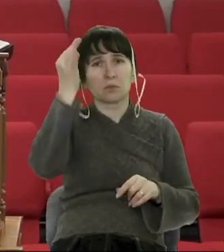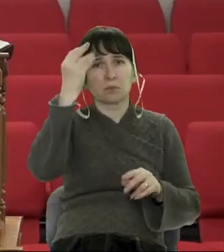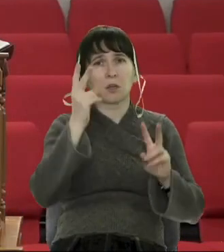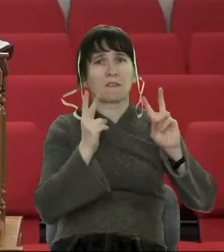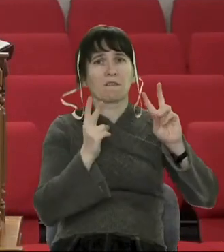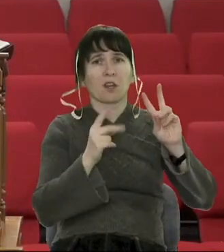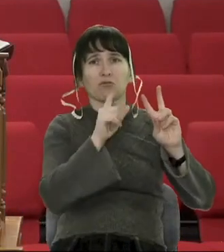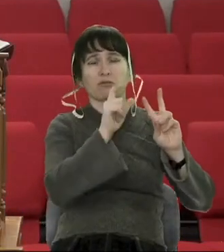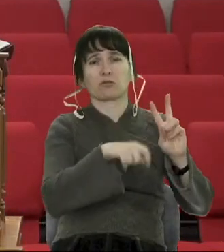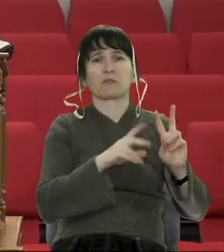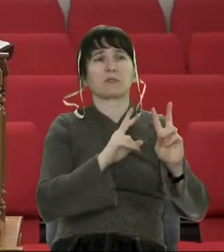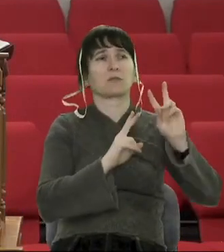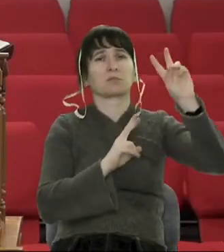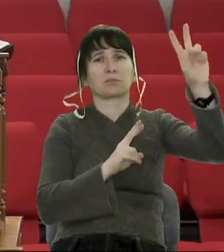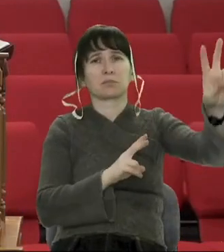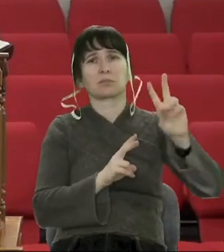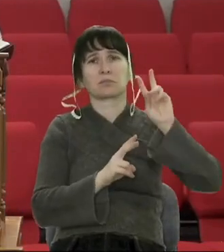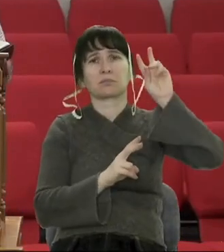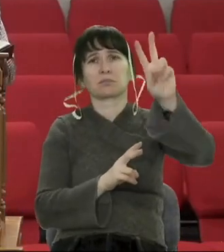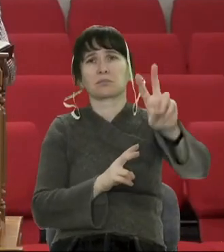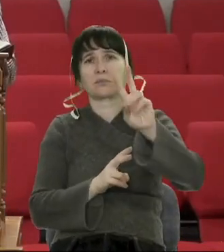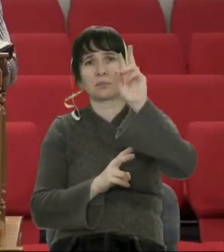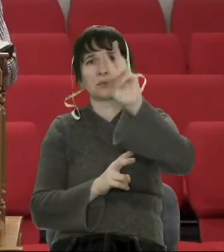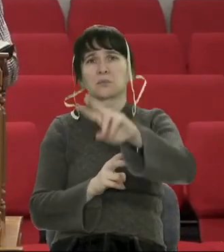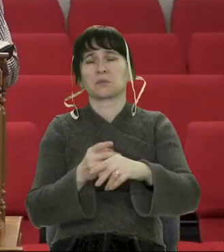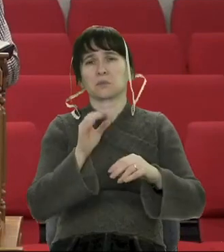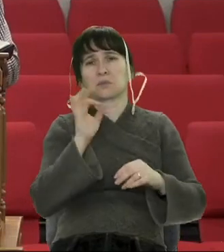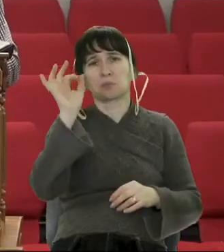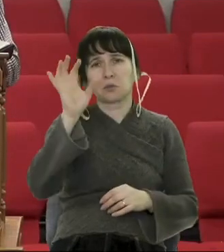і іншим апостолам, коли звершували чудо.